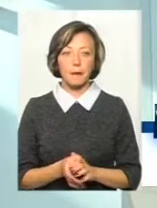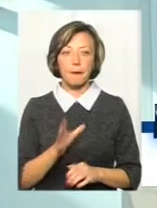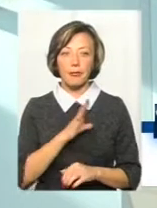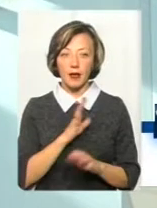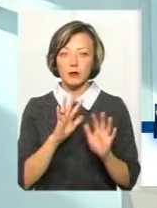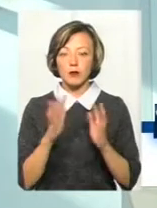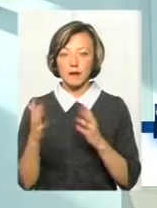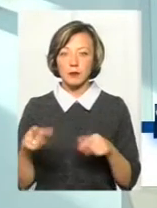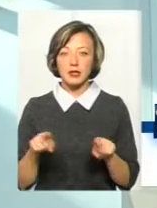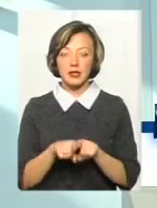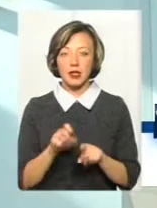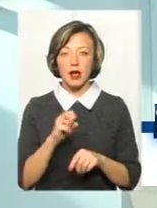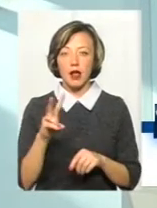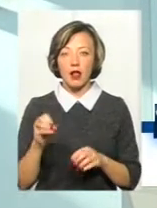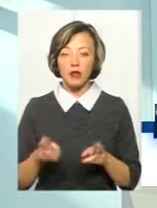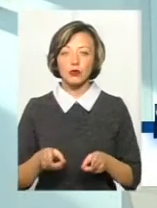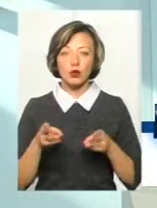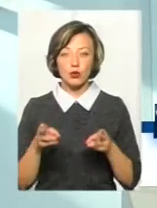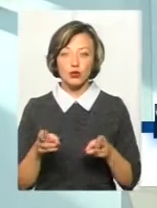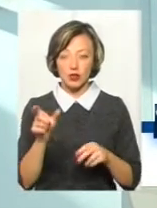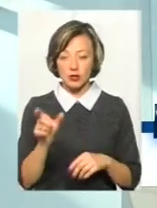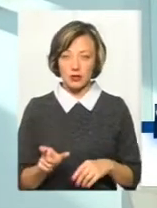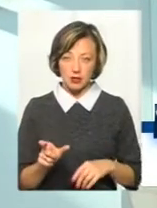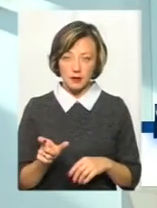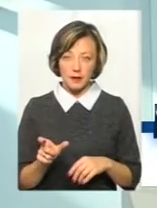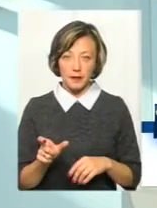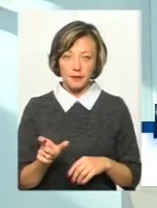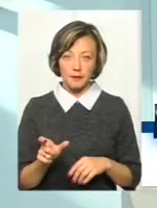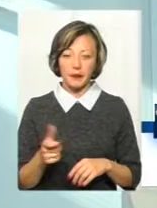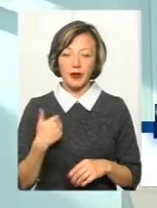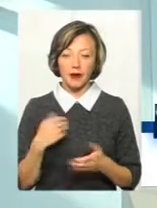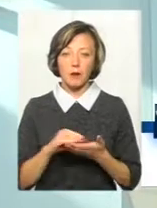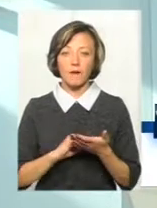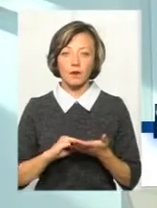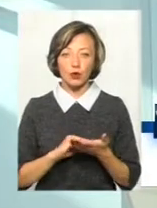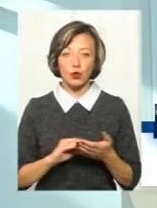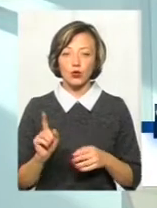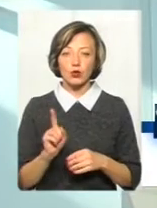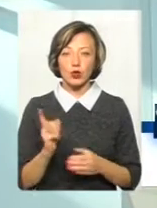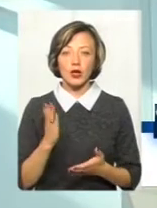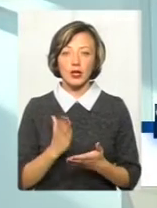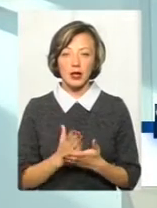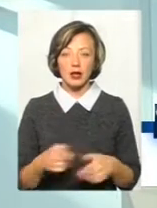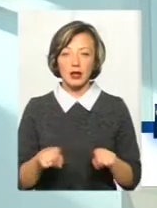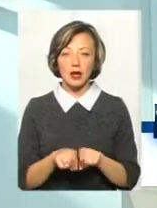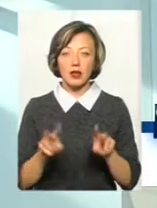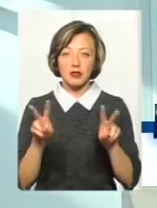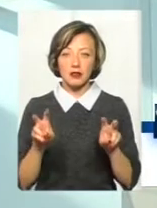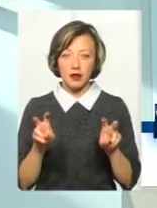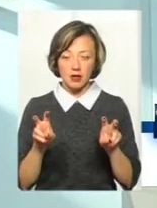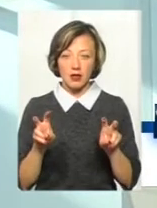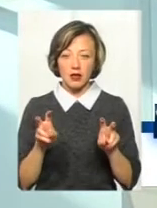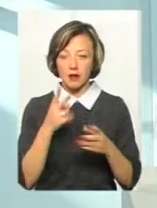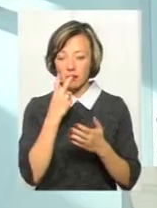випадки такі. Але злочинець, ми ж з вами говорили, я вже повторюю, що є так звані набійники.